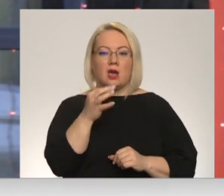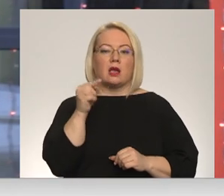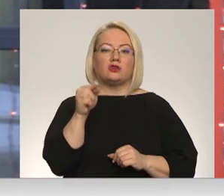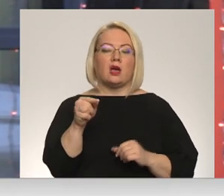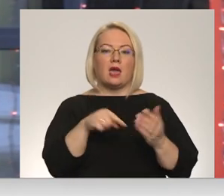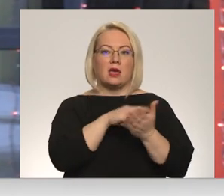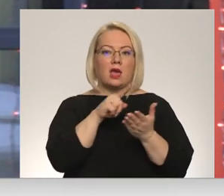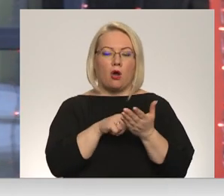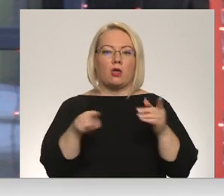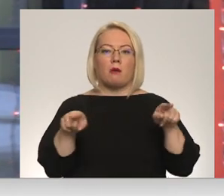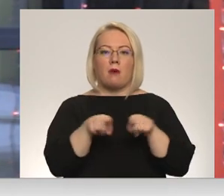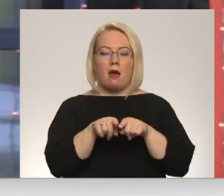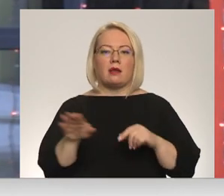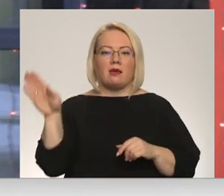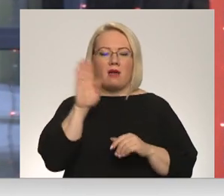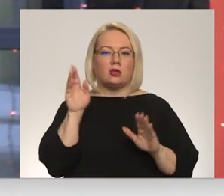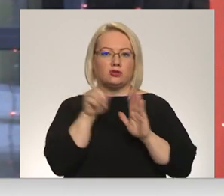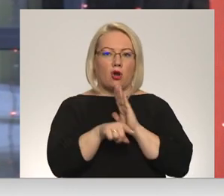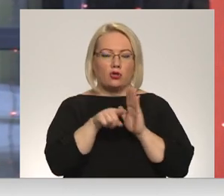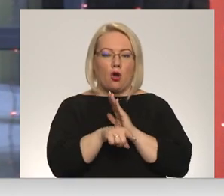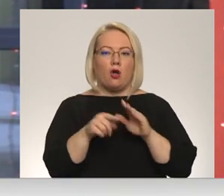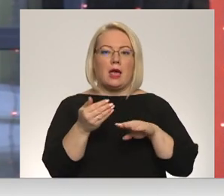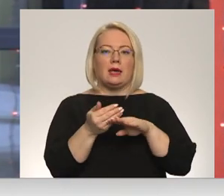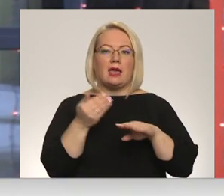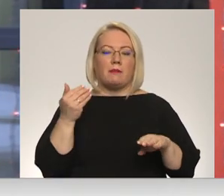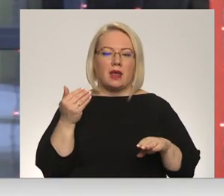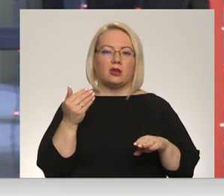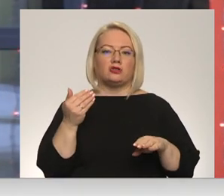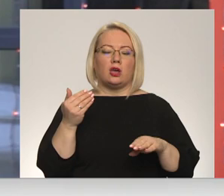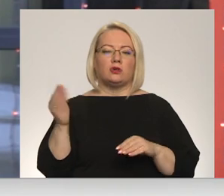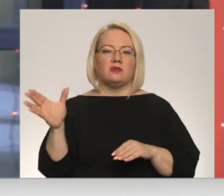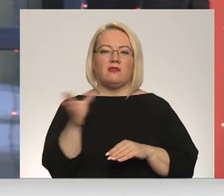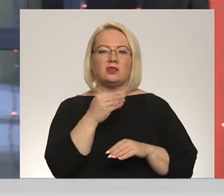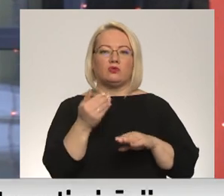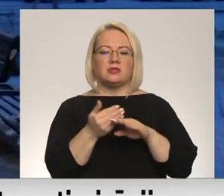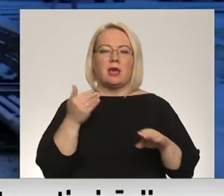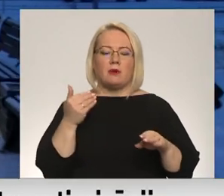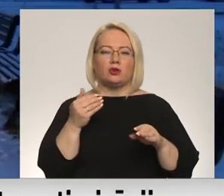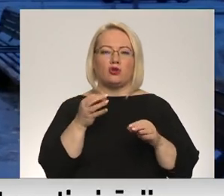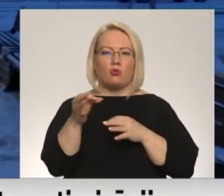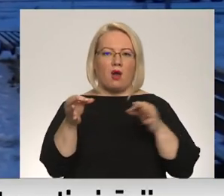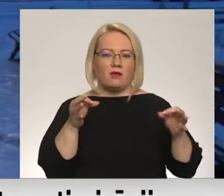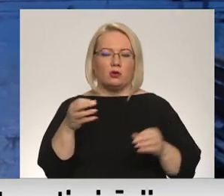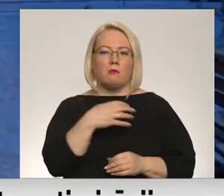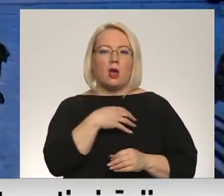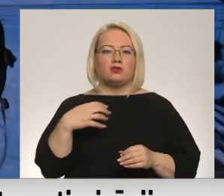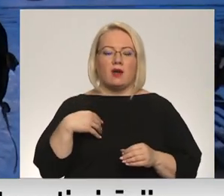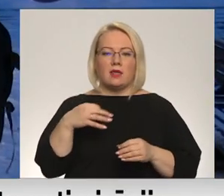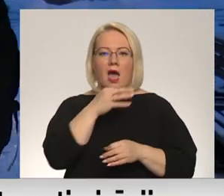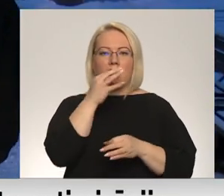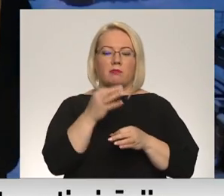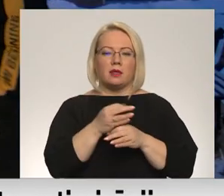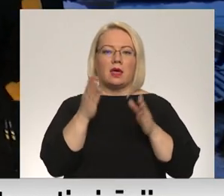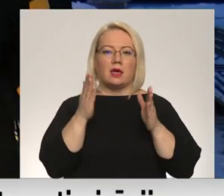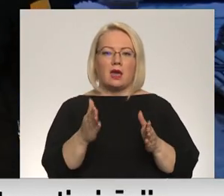valsts kontroli, visos iepriekšējos novados. Pašvaldība ir atbildīgi aizturās